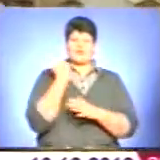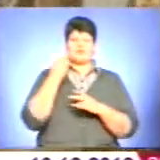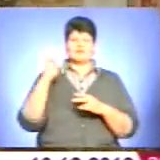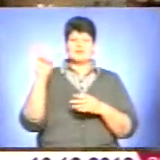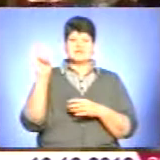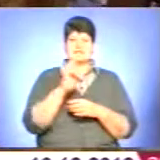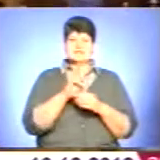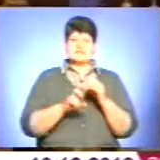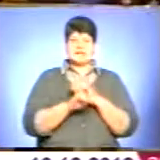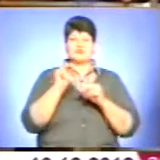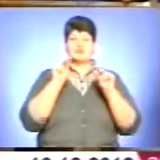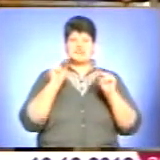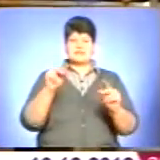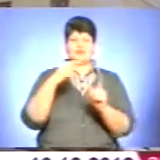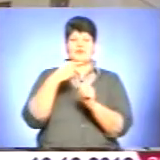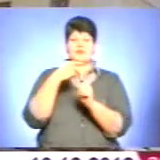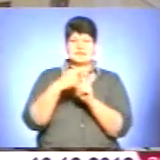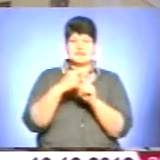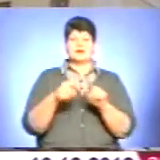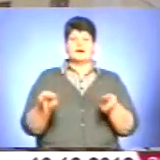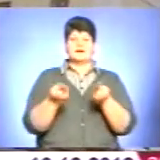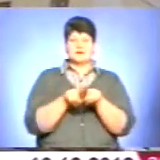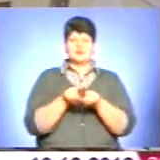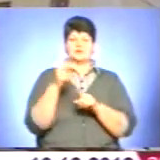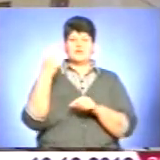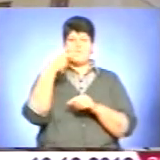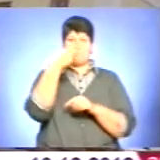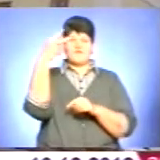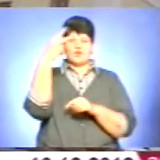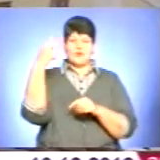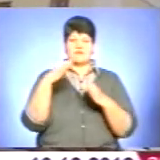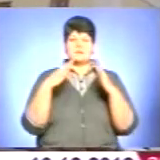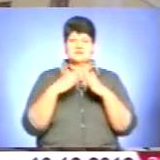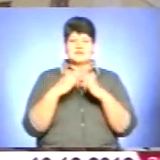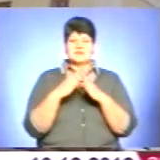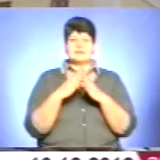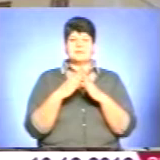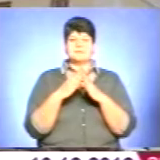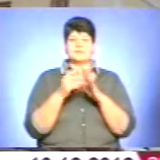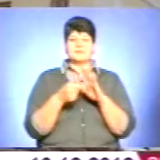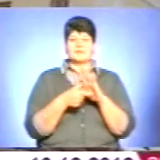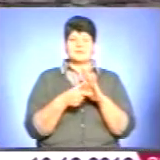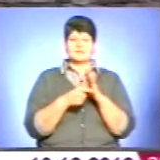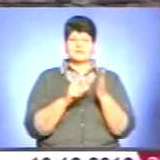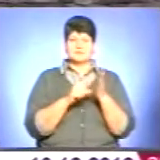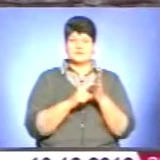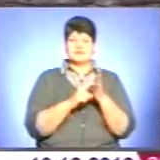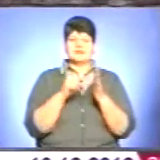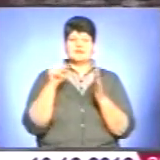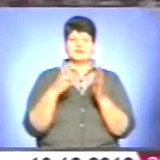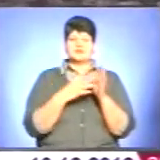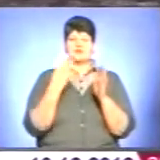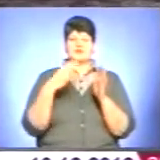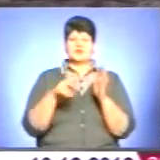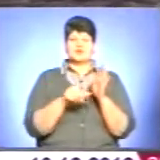Чесного Хреста, а також двоповерхові приміщення північного і південного корпусів. У 1946-му році